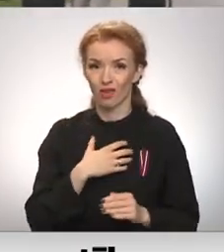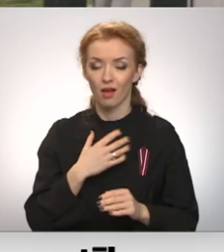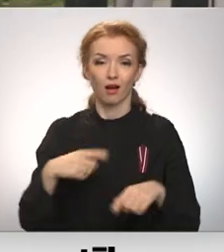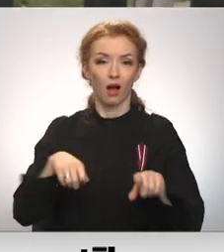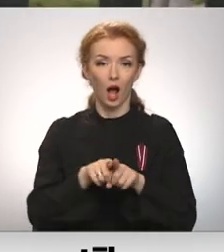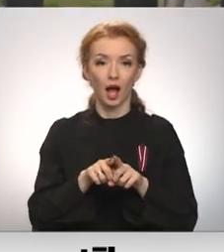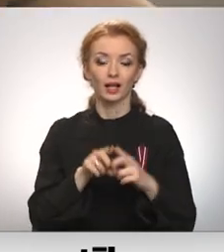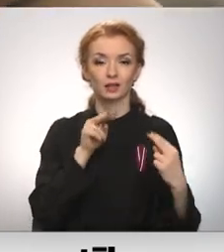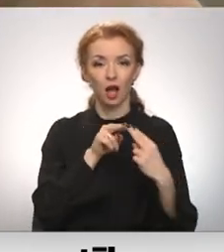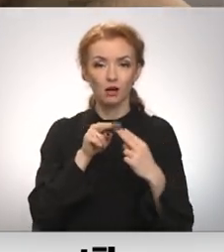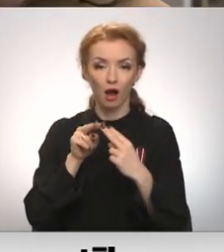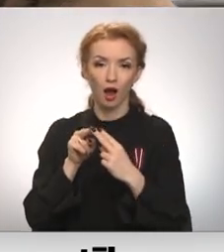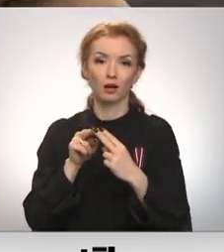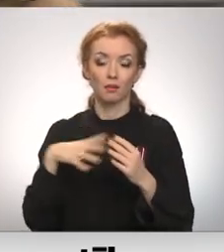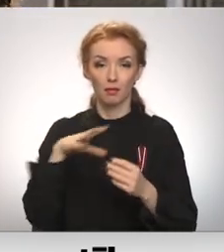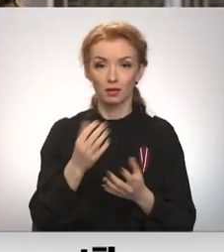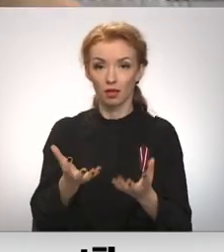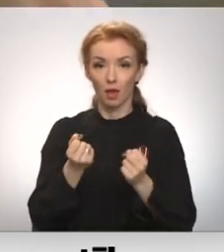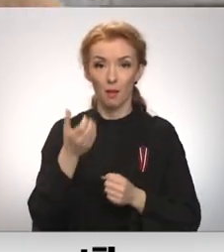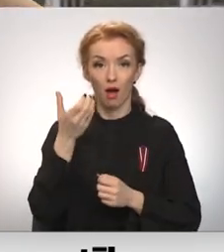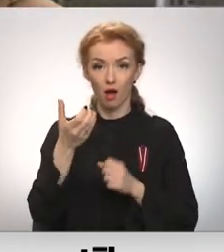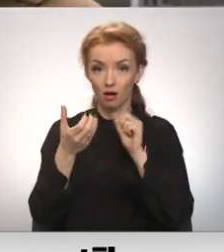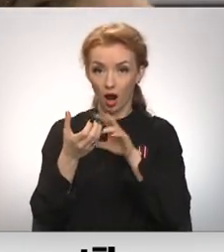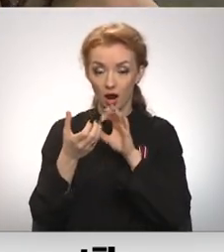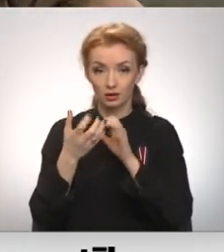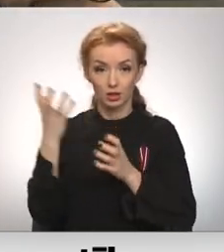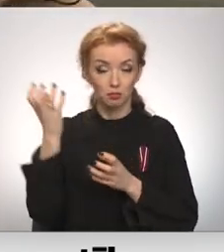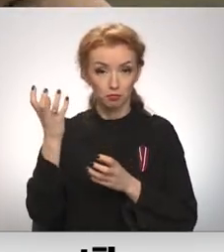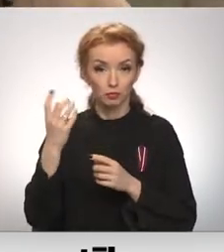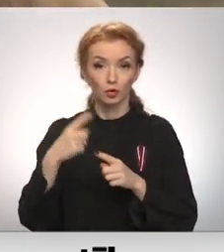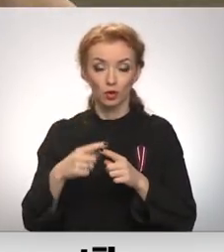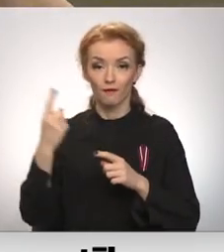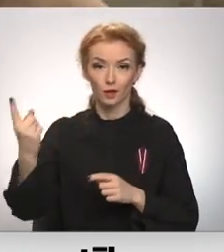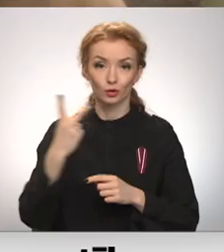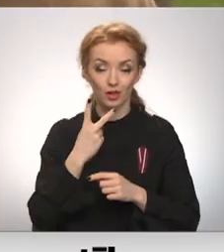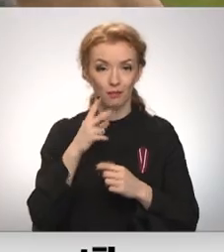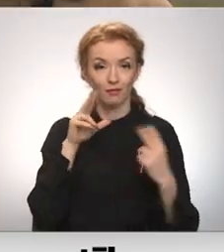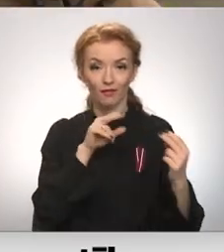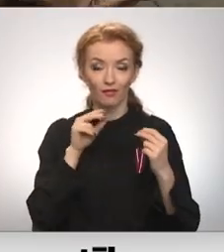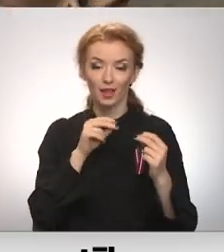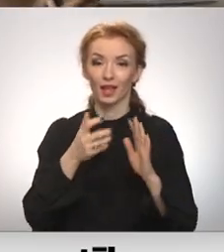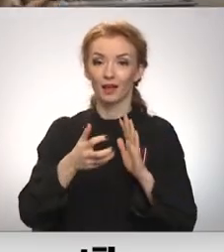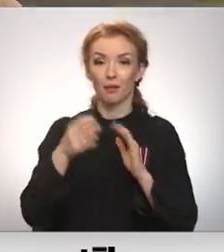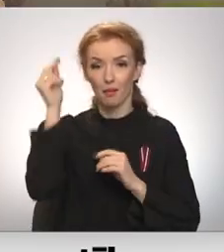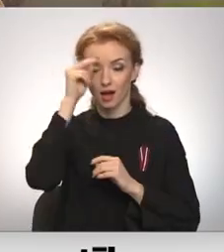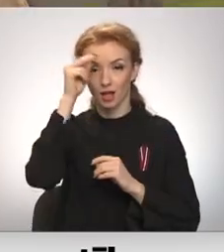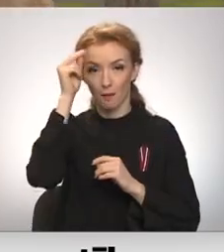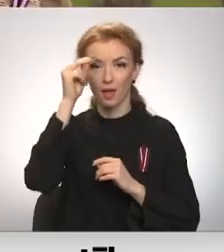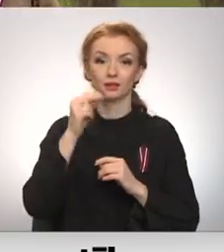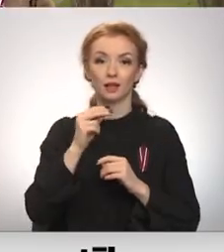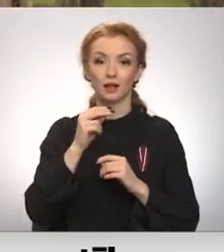sakaru procedūras. Mēs ņemam rācijas un sūtam ziņojumus viens otram, mācāmies fonētisku alfabētu,